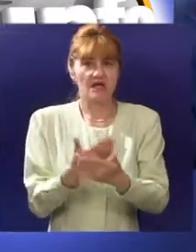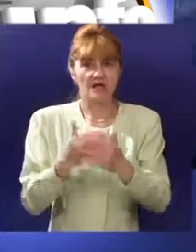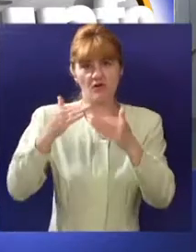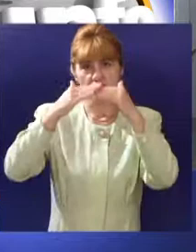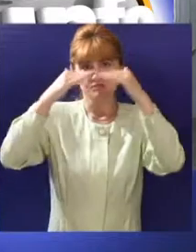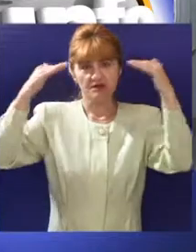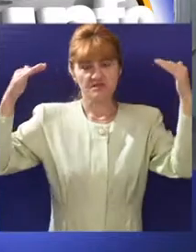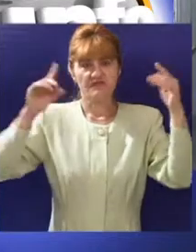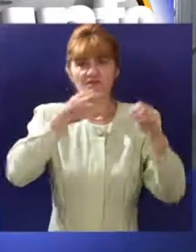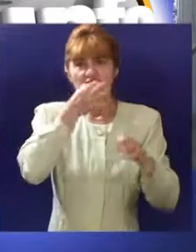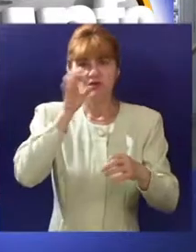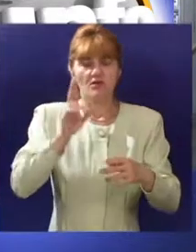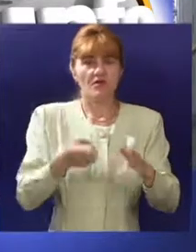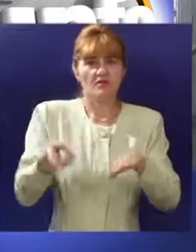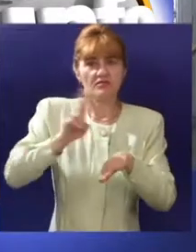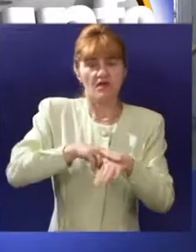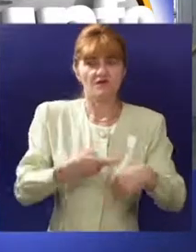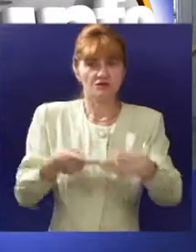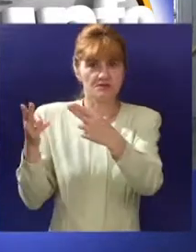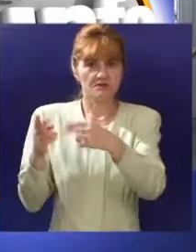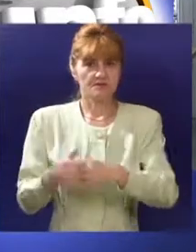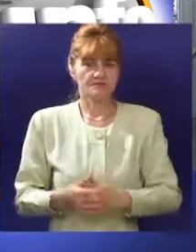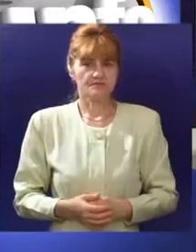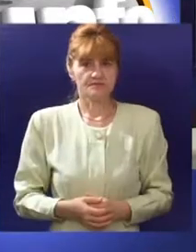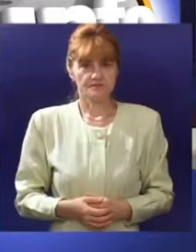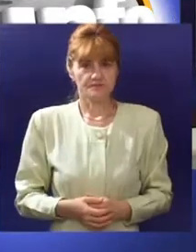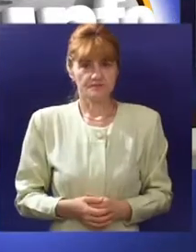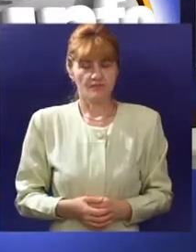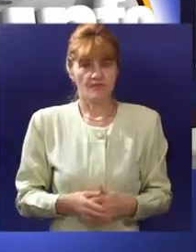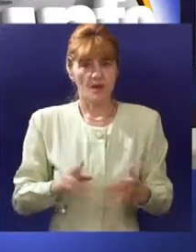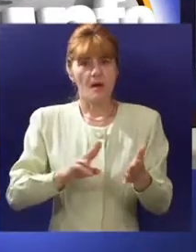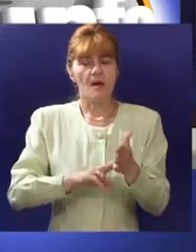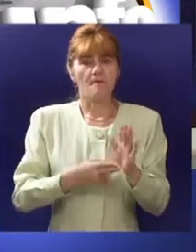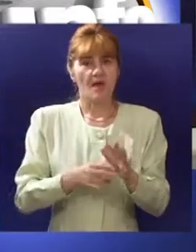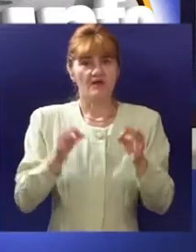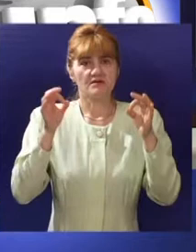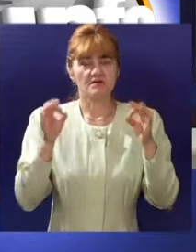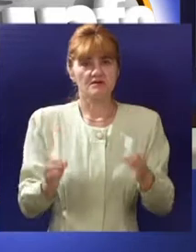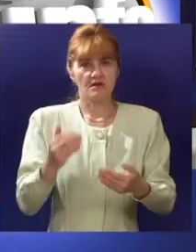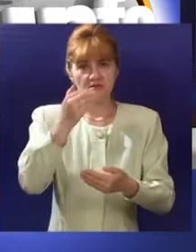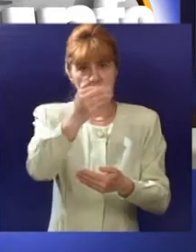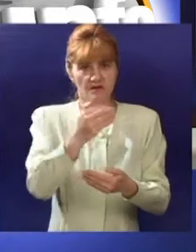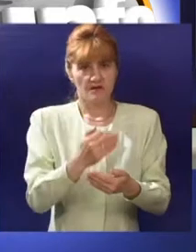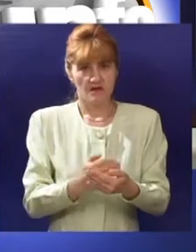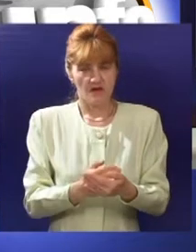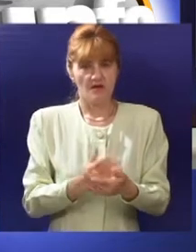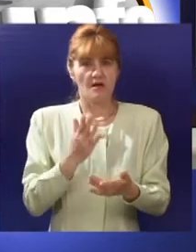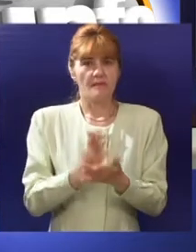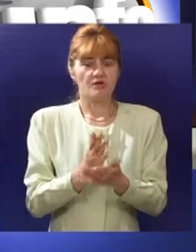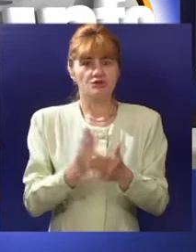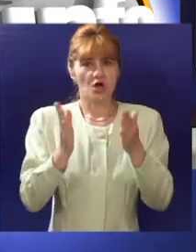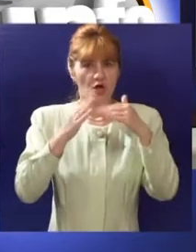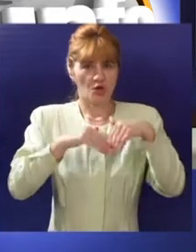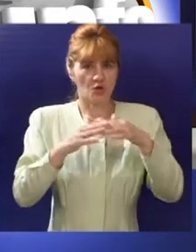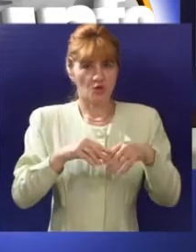tako da je u vrhu liste domaćih izvoznika. prema planu detaljne regulacije kojim je obuhvaćeno i naselje Tokio